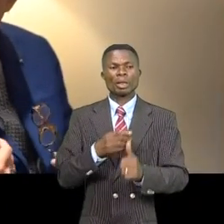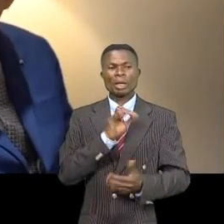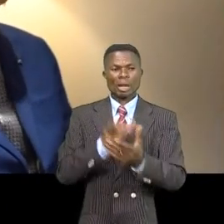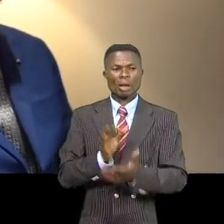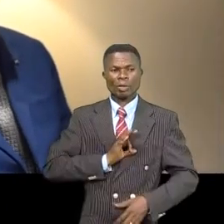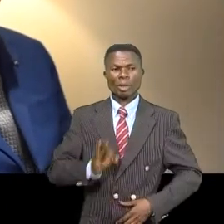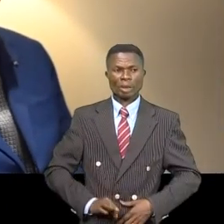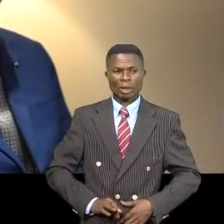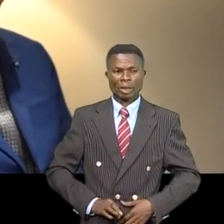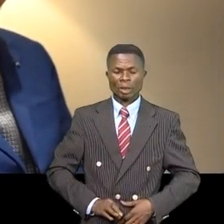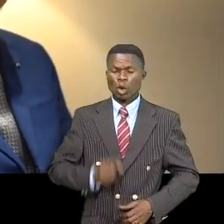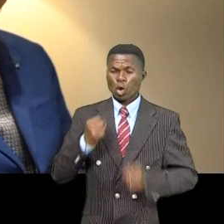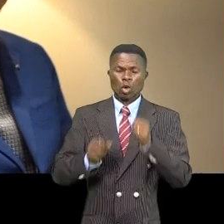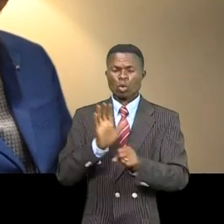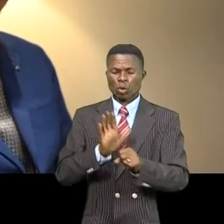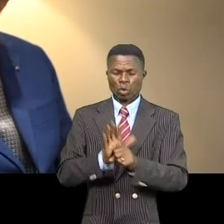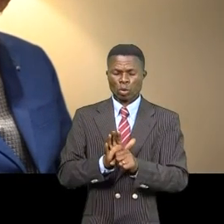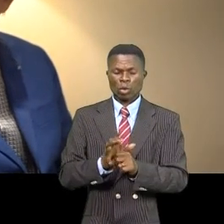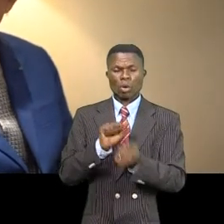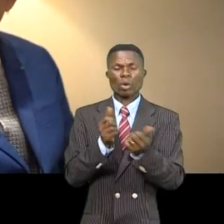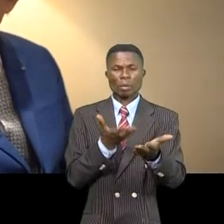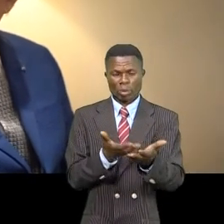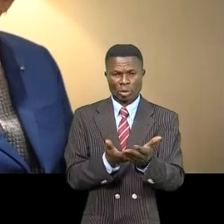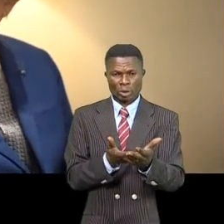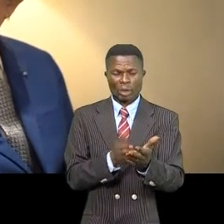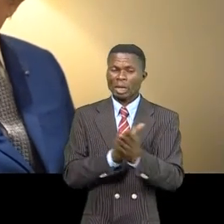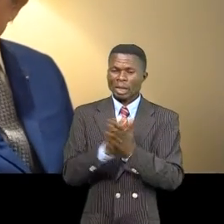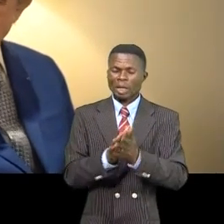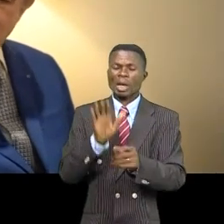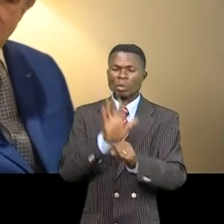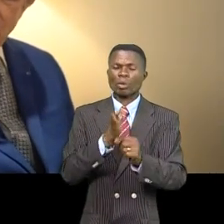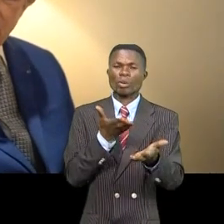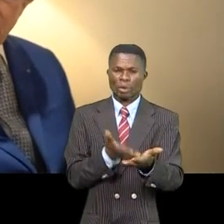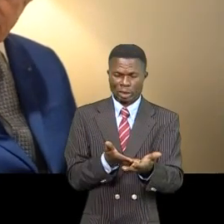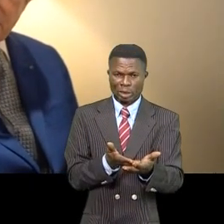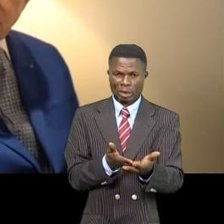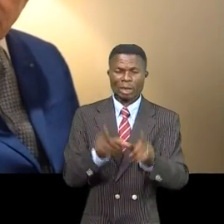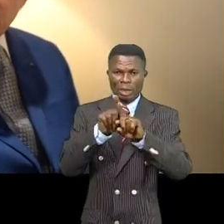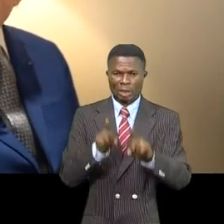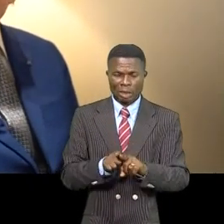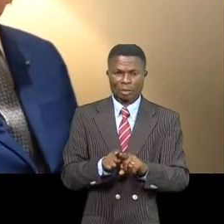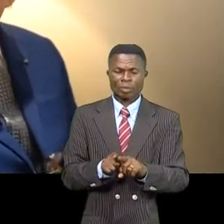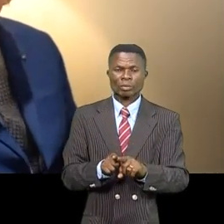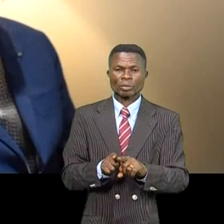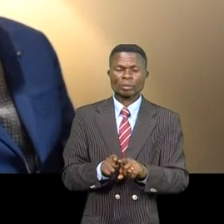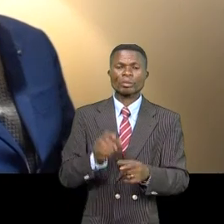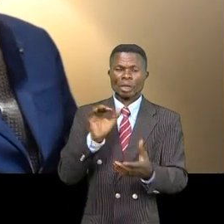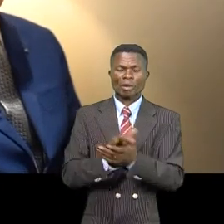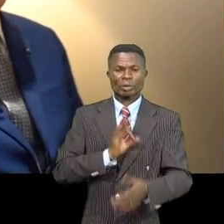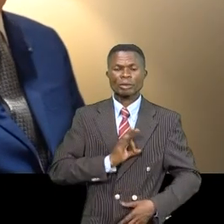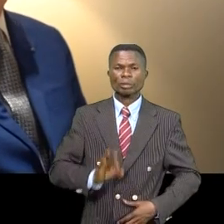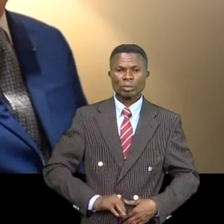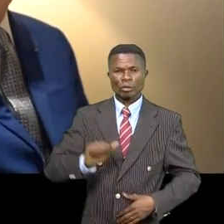extrêmement attentive à ce sujet, la malnutrition chronique. Ensuite, parce qu'elle est elle-même